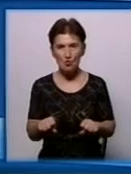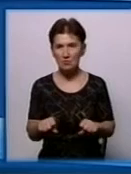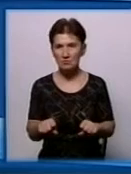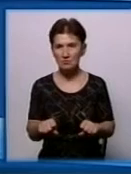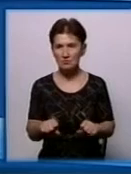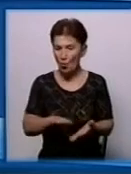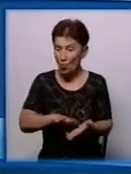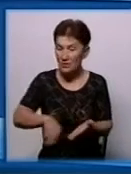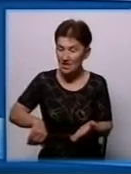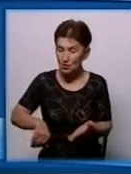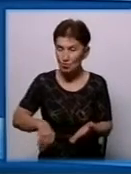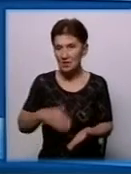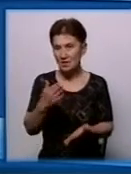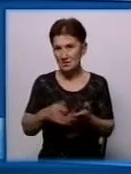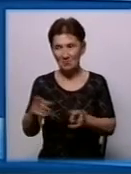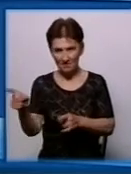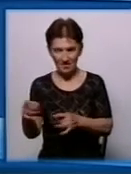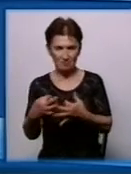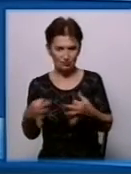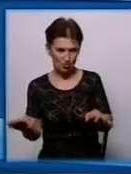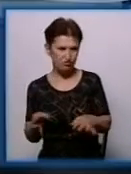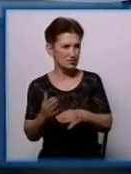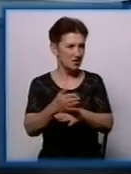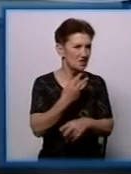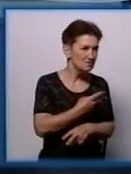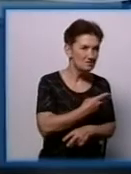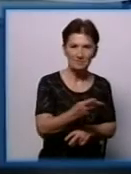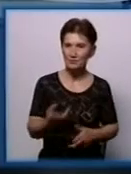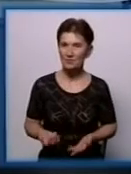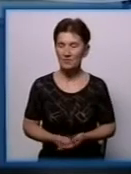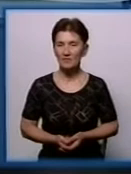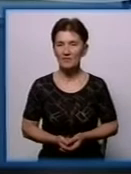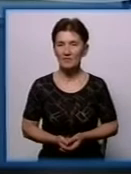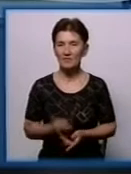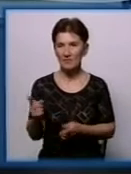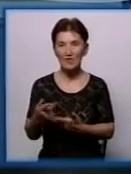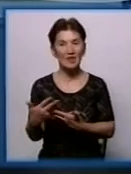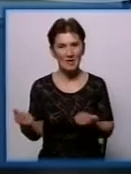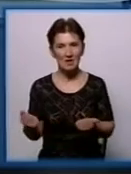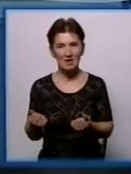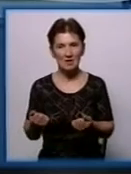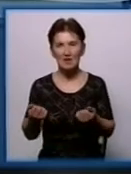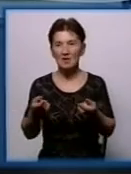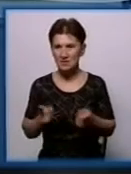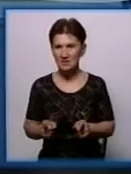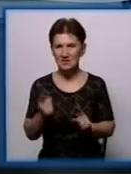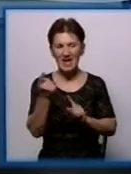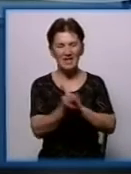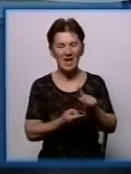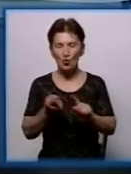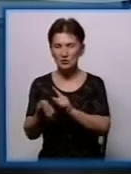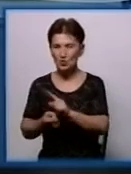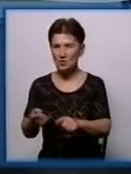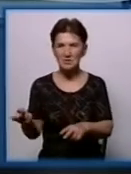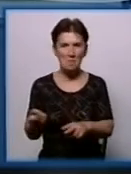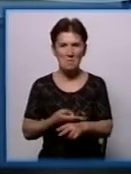поликнути, якби вас допустили до об'єкту? Так, дійсно, реконструкція даного об'єкту здійснювалася без